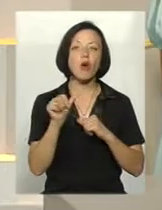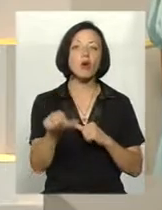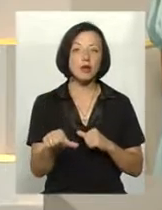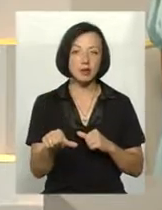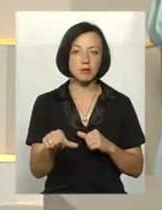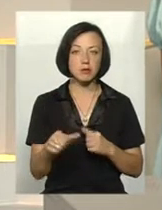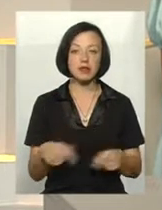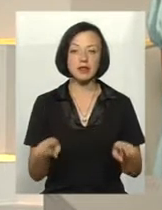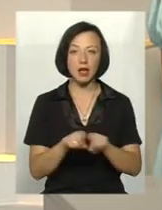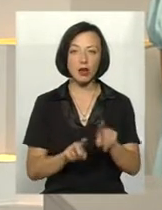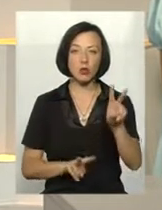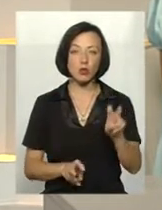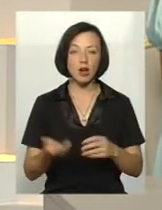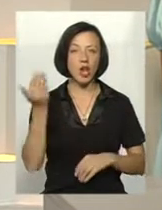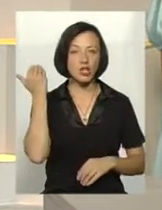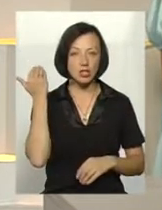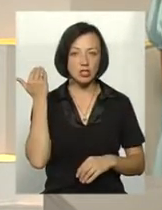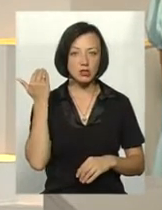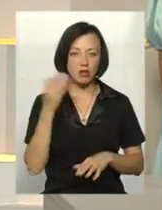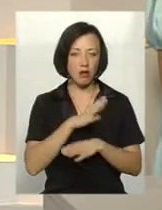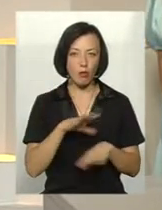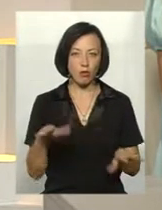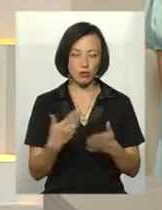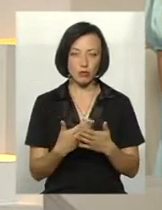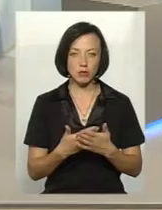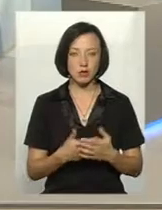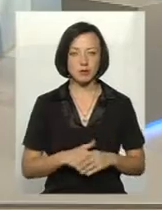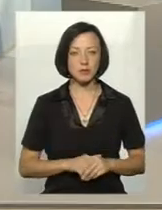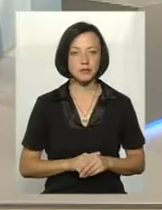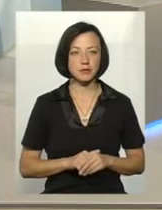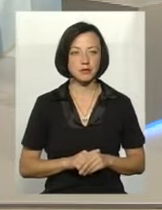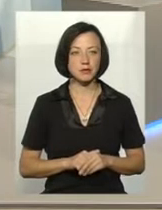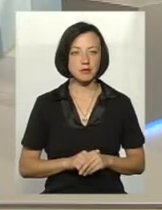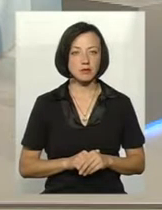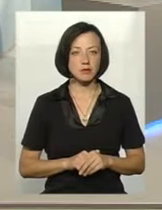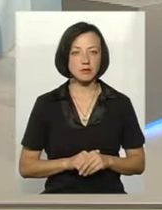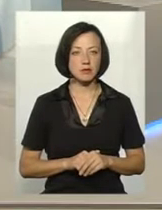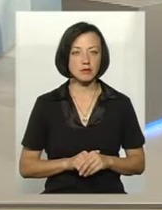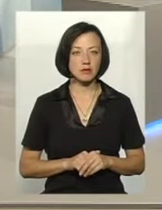такі культури які раніше були абсолютно диковинкою на полях хмельниччині